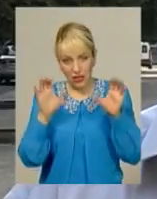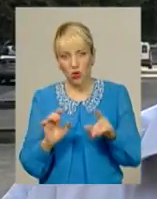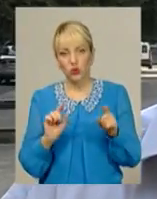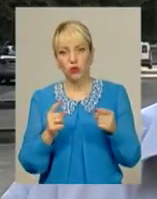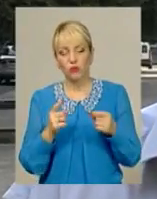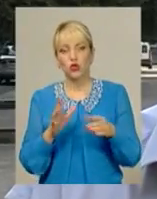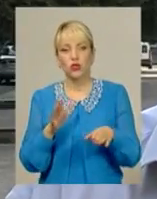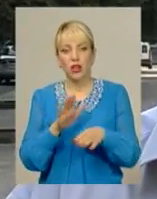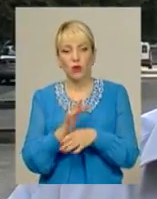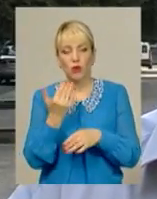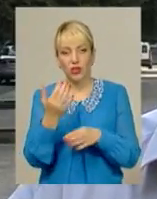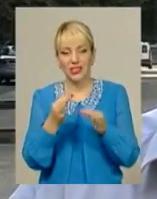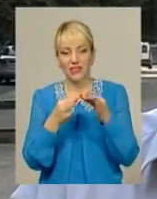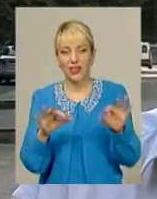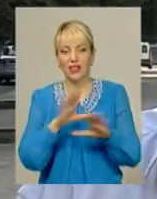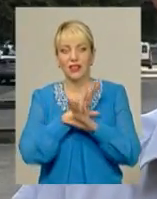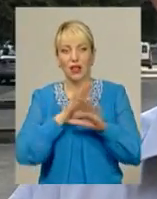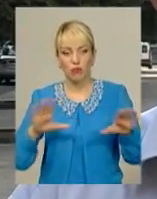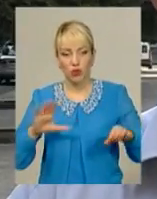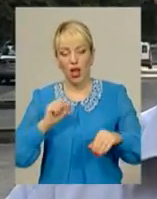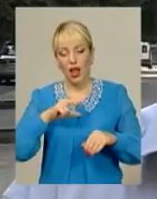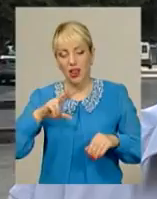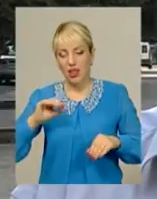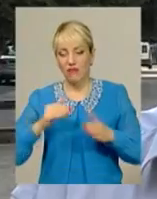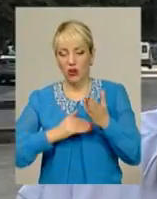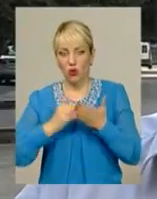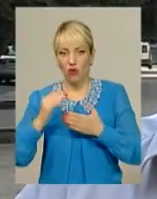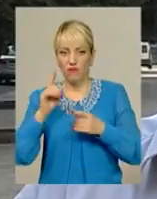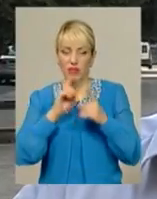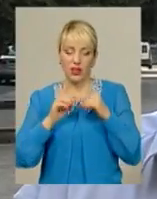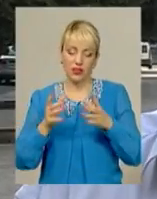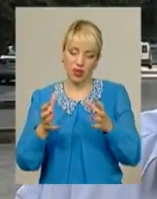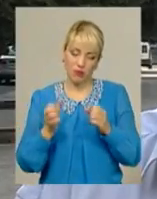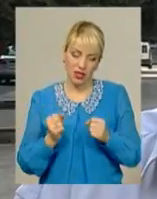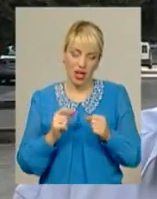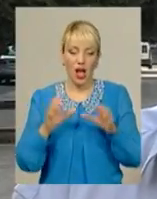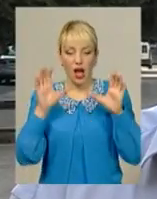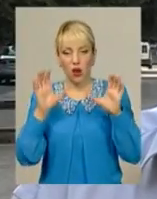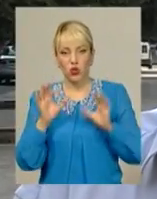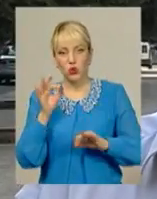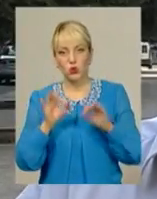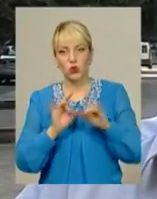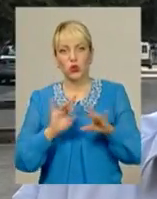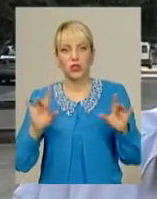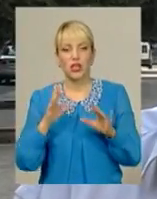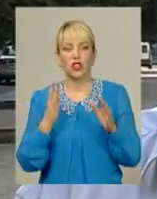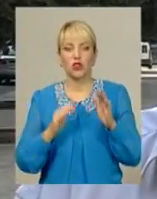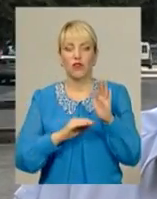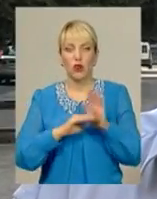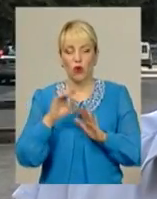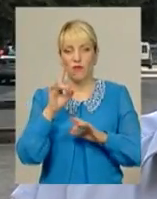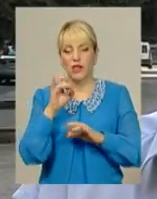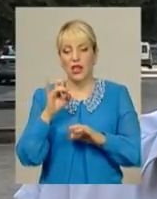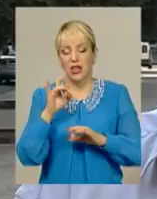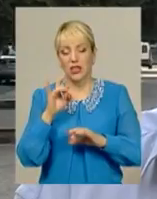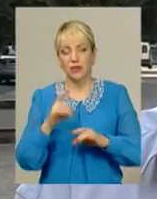наказу про їх звільнення не було. Але Верховна Рада прийняла, а Конституційний суд роз'яснив, що якщо Верховна Рада приймає якісь зміни